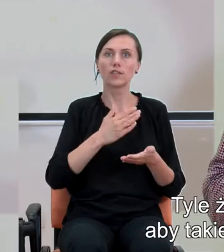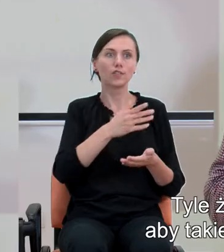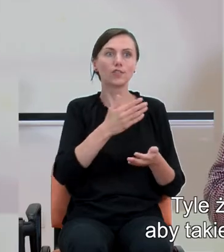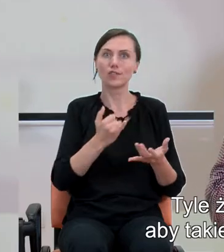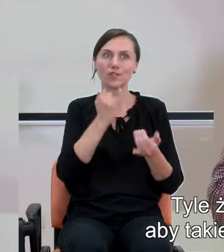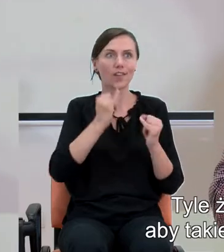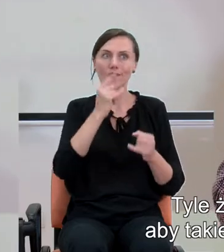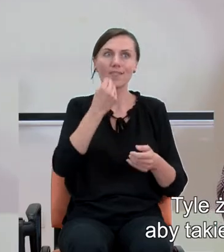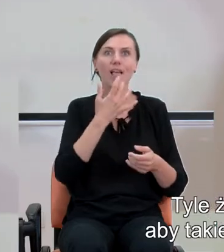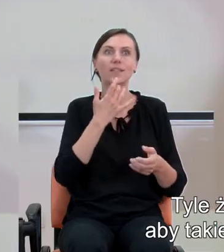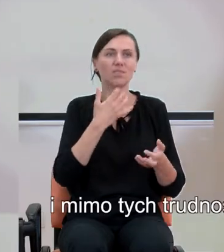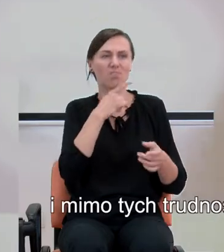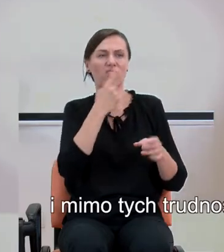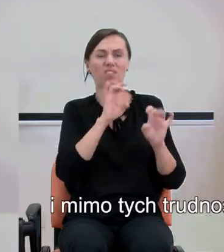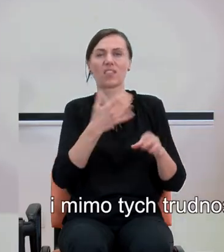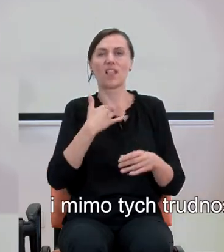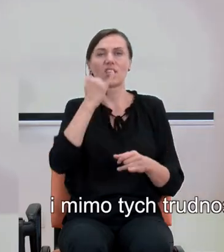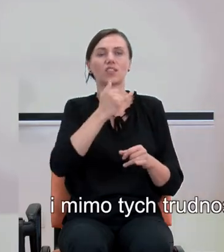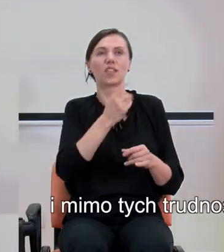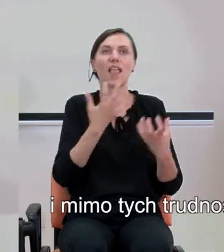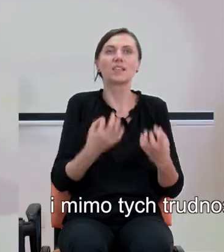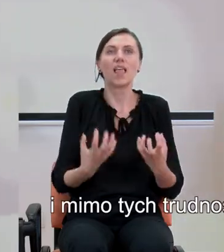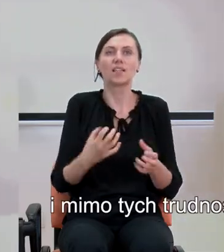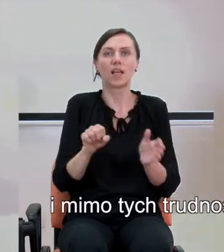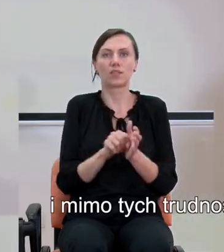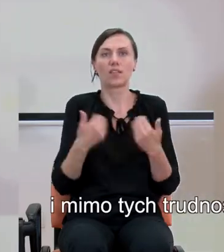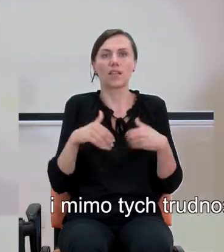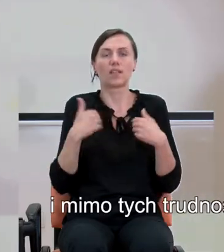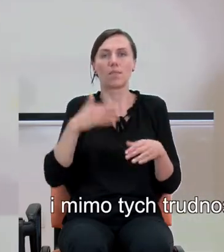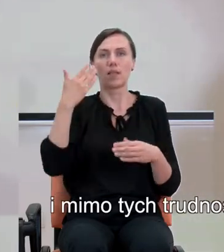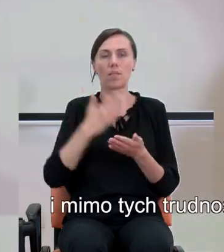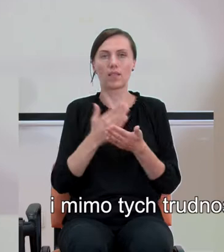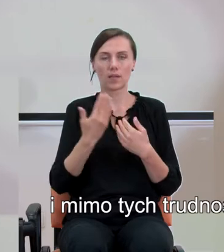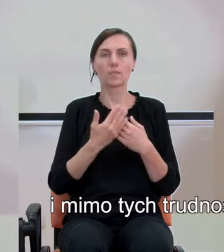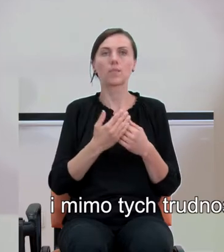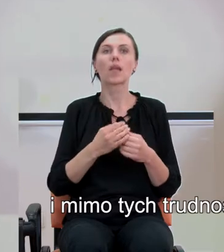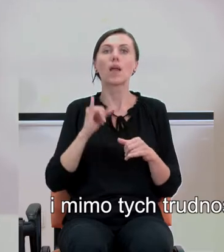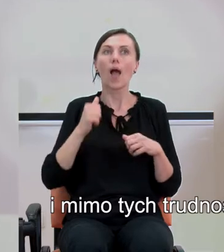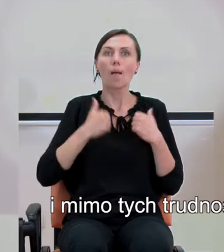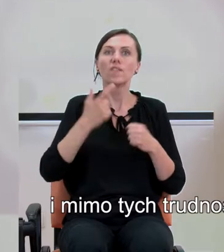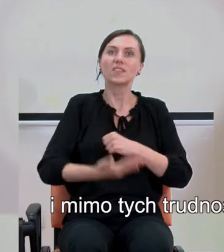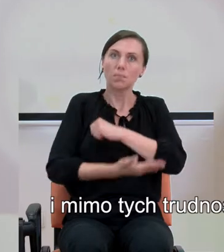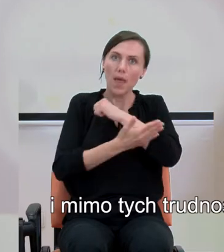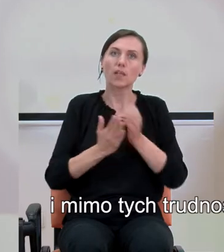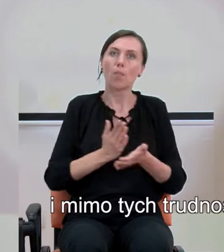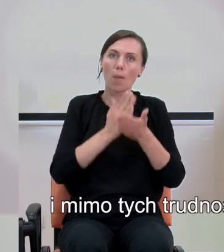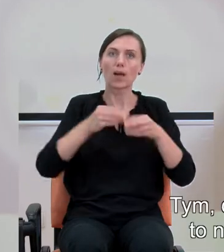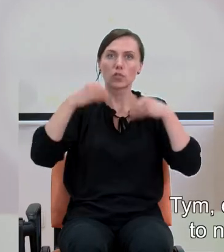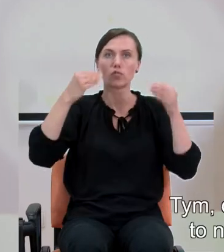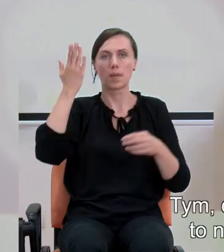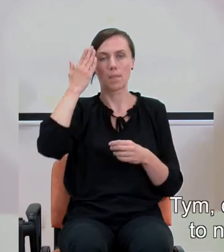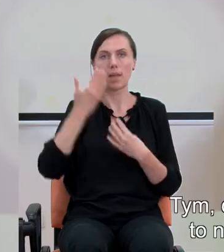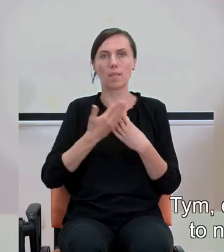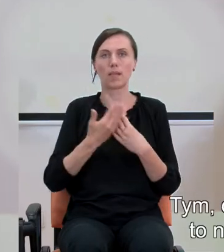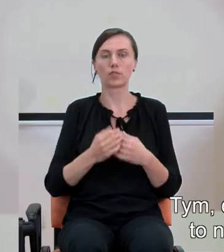nie zniechęcać do matematyki i mimo tych trudności wspierać rozwój jego zdolności matematycznych. No,